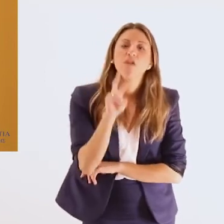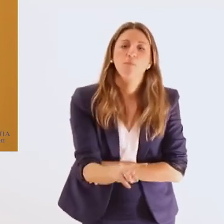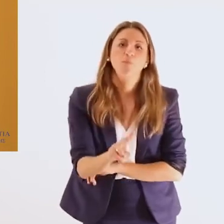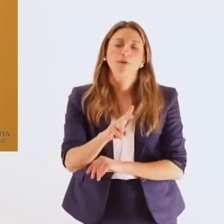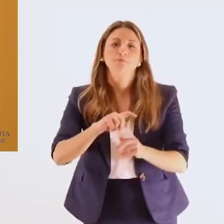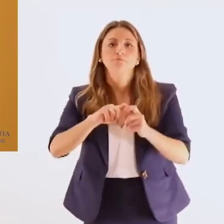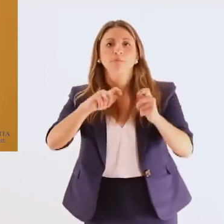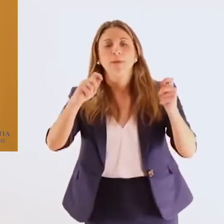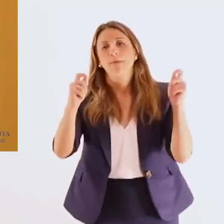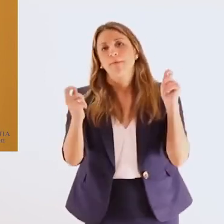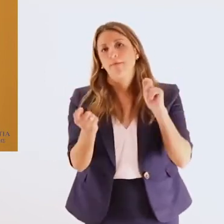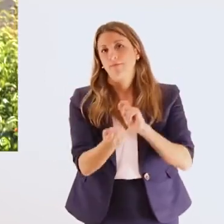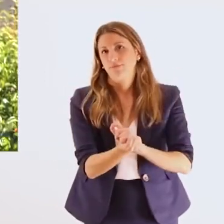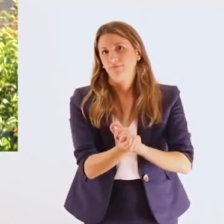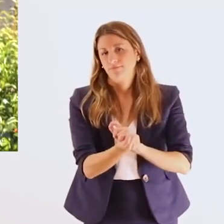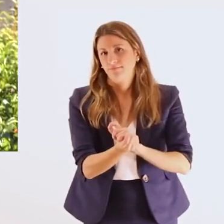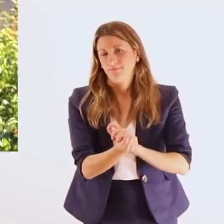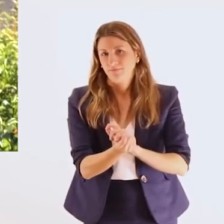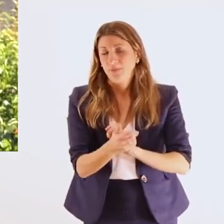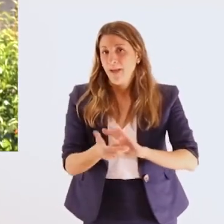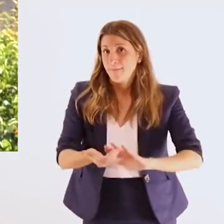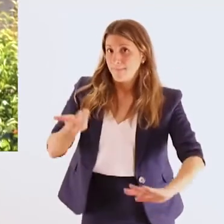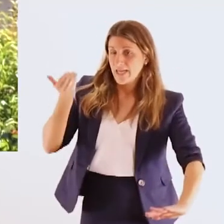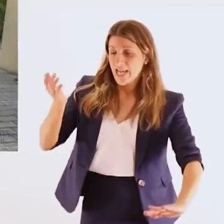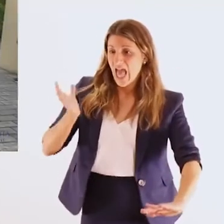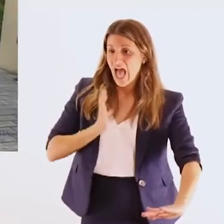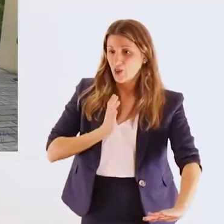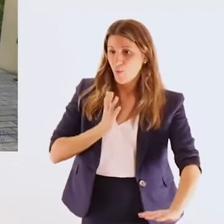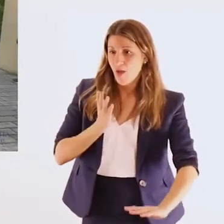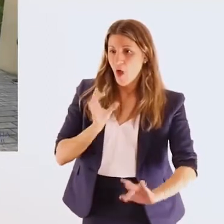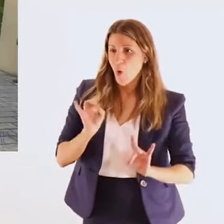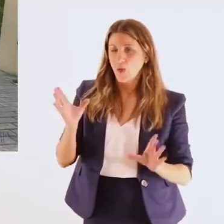της αναπηρίας και των χρονίων παθήσεων